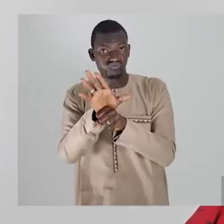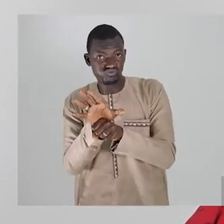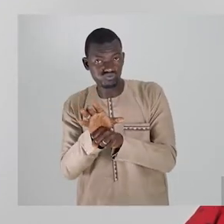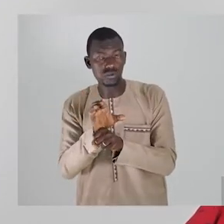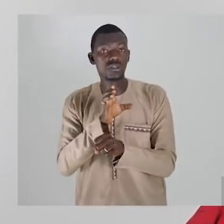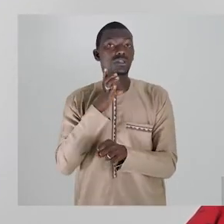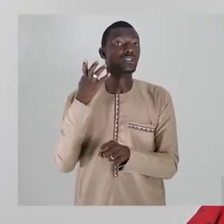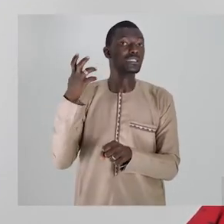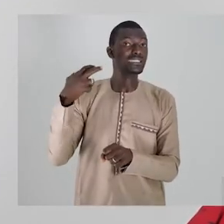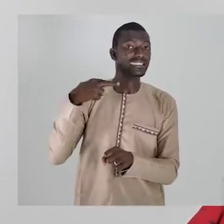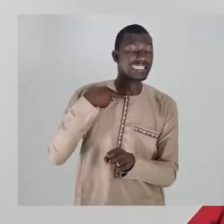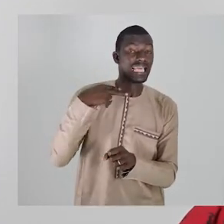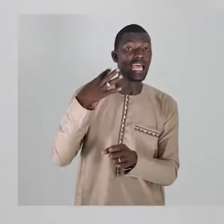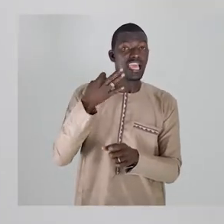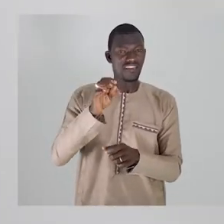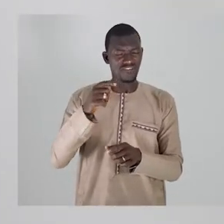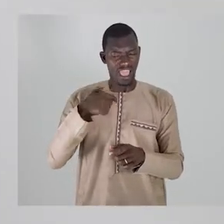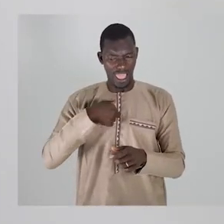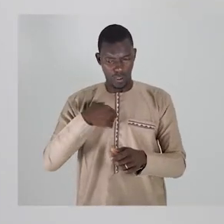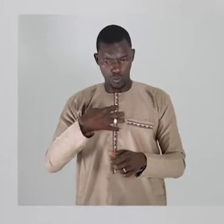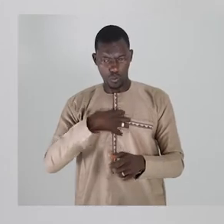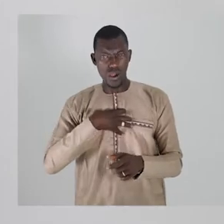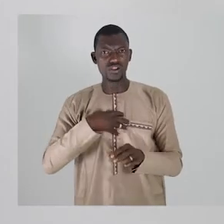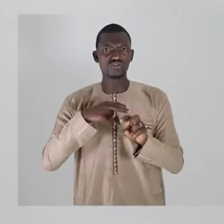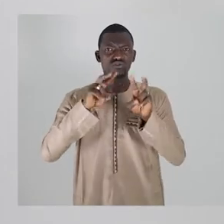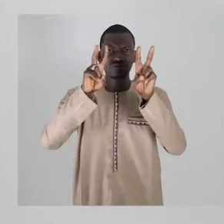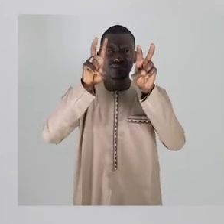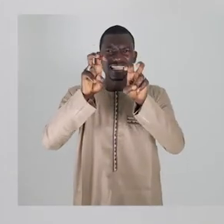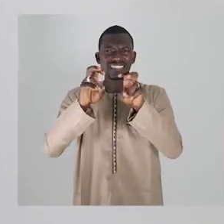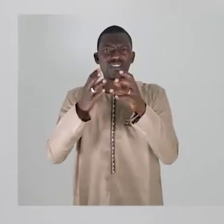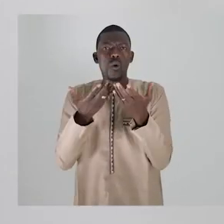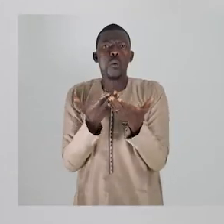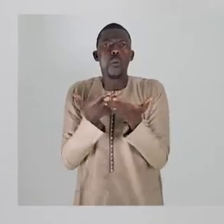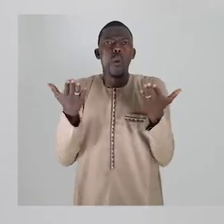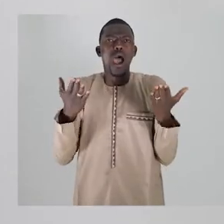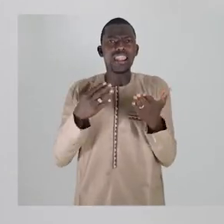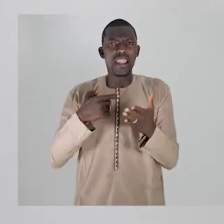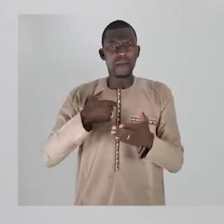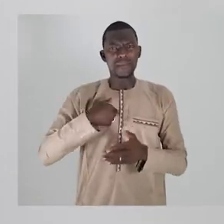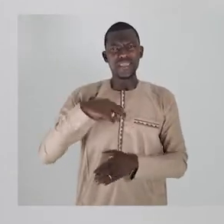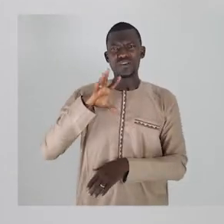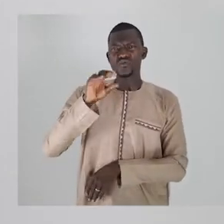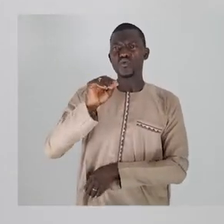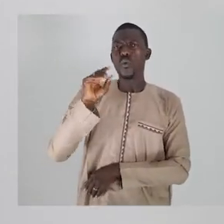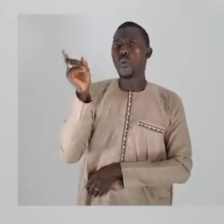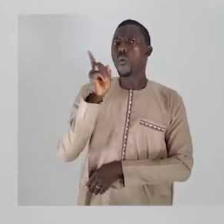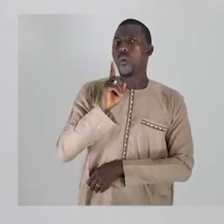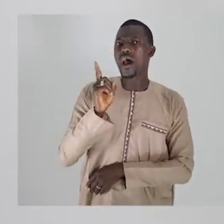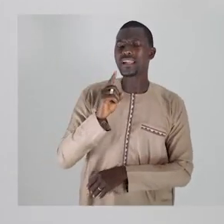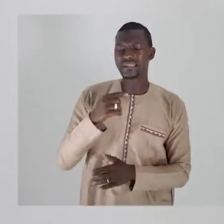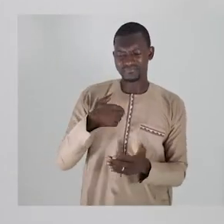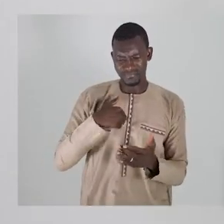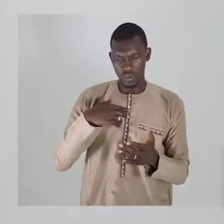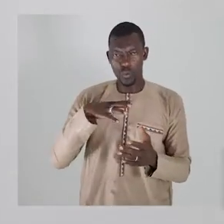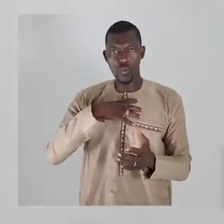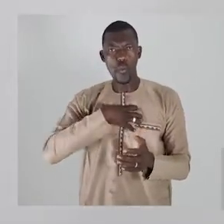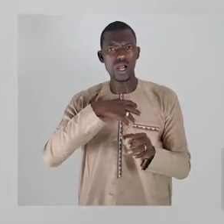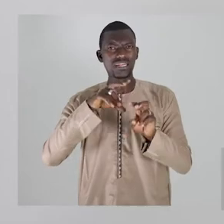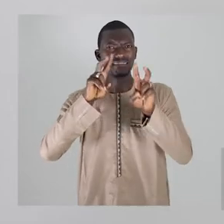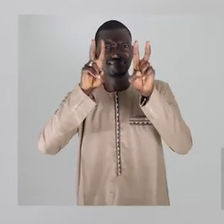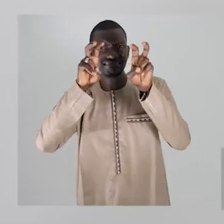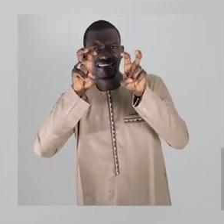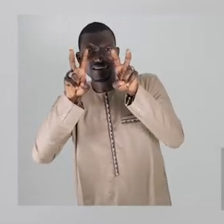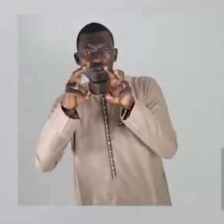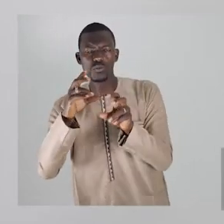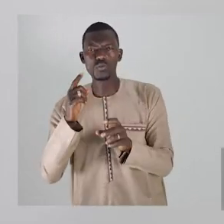Upoi fangafoli nemanku yisenemeno. Kama nye imanja obe manja imante buba jikasumutauke wanetekan. Ujoja